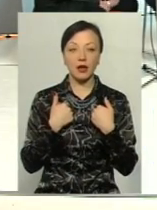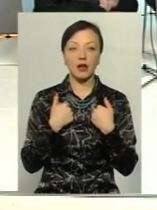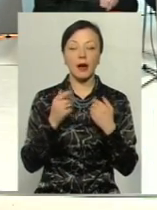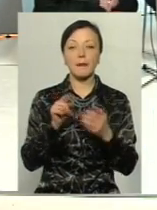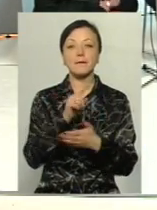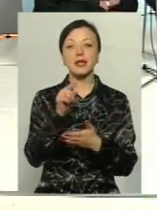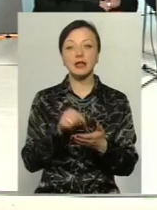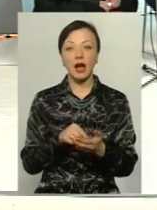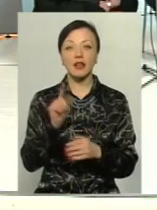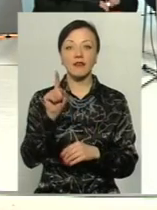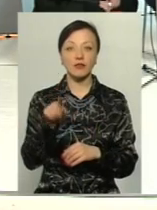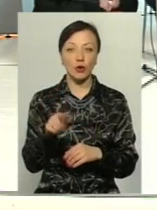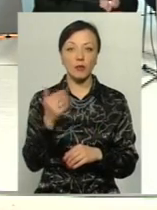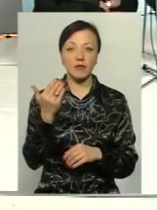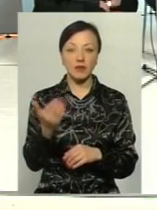Питання в тому, що,